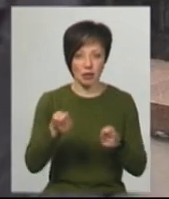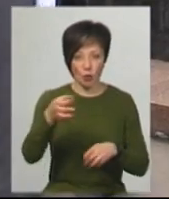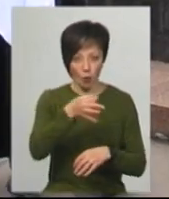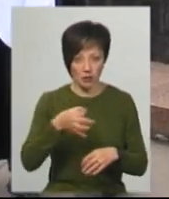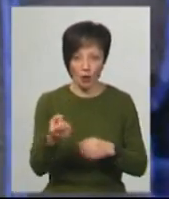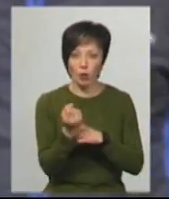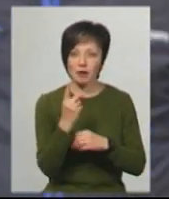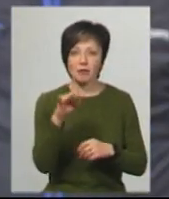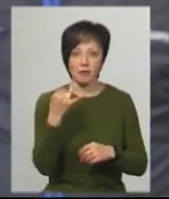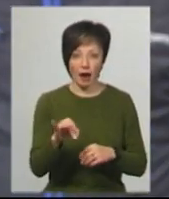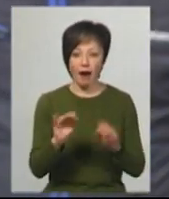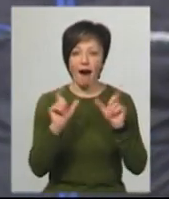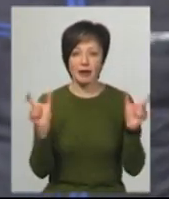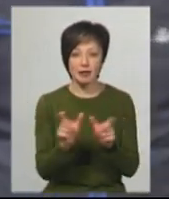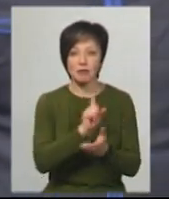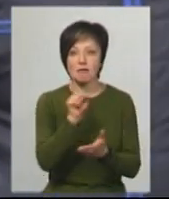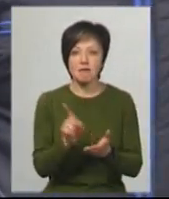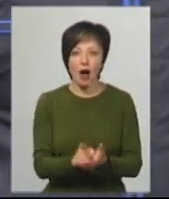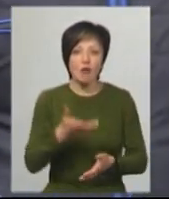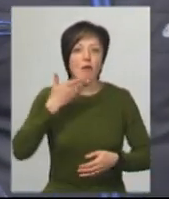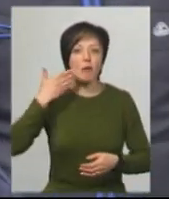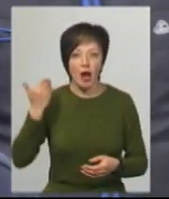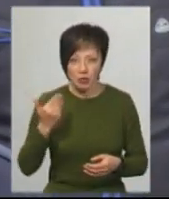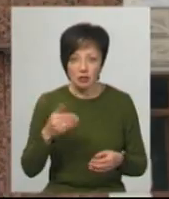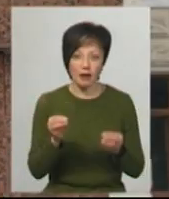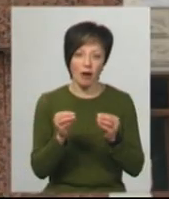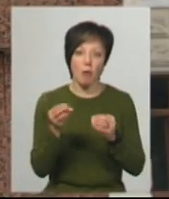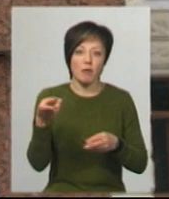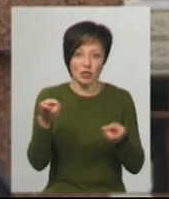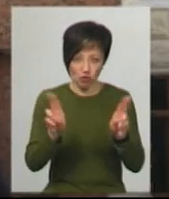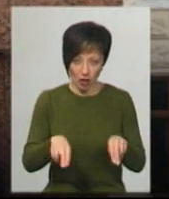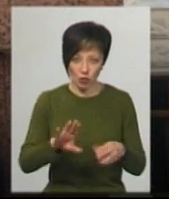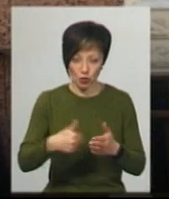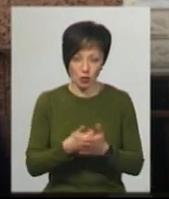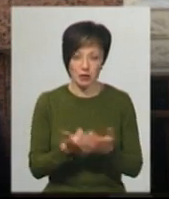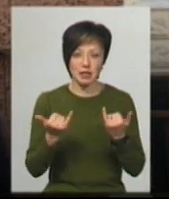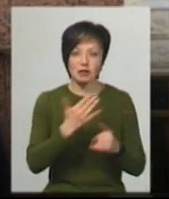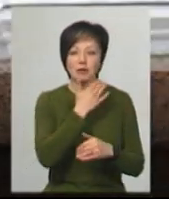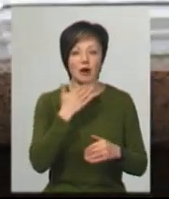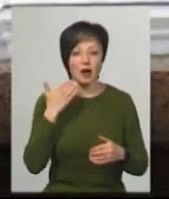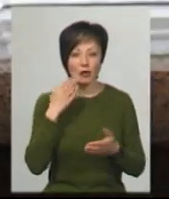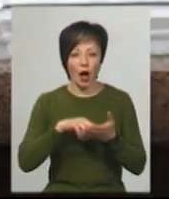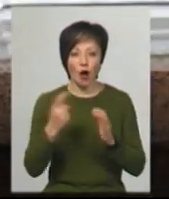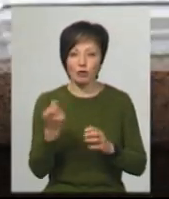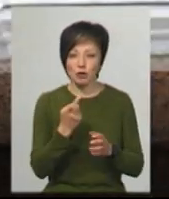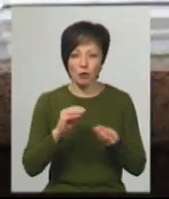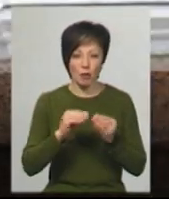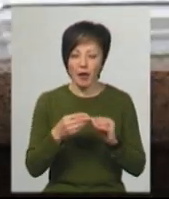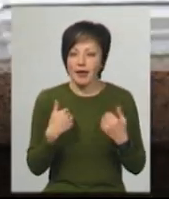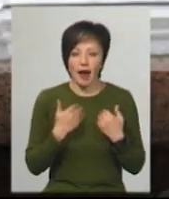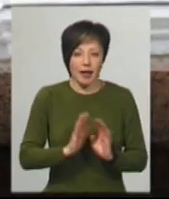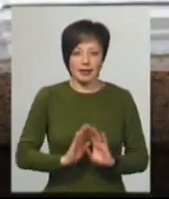травня карантин державі мають пом'якшити, а доти всі залишатимуться на карантині. Я розумію, що зараз є багато економічних проблем. Я не Кабінет